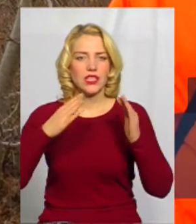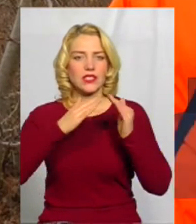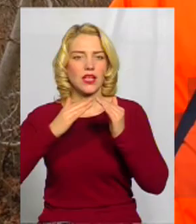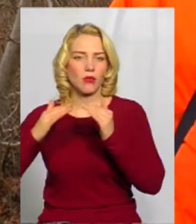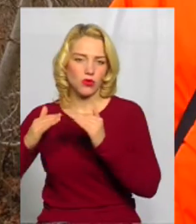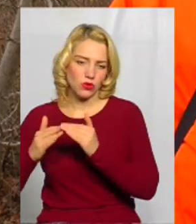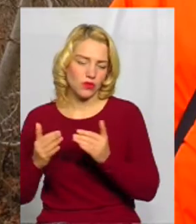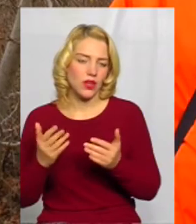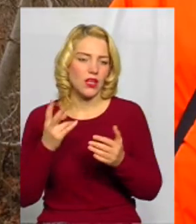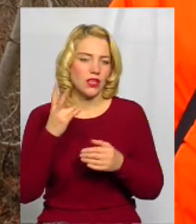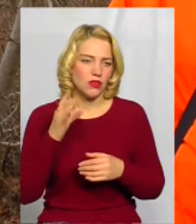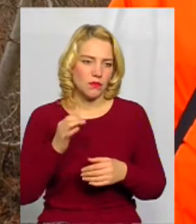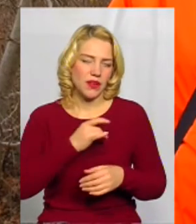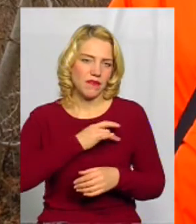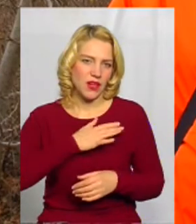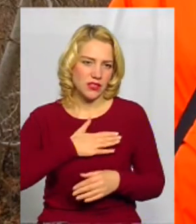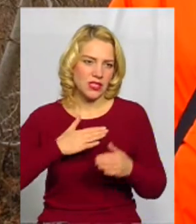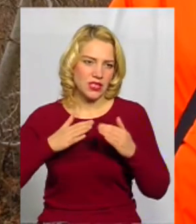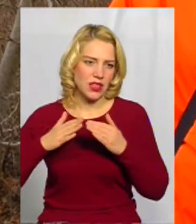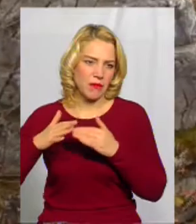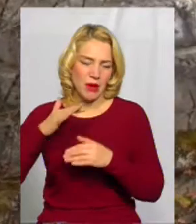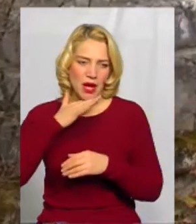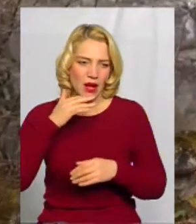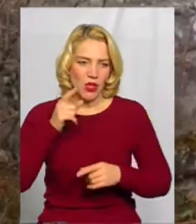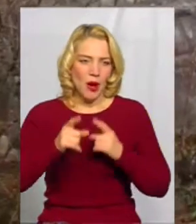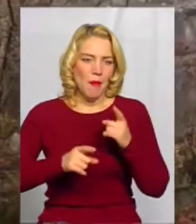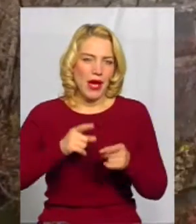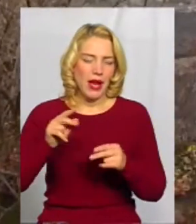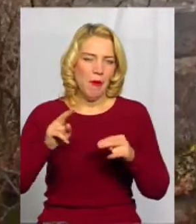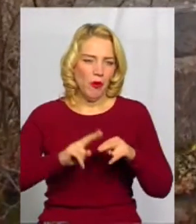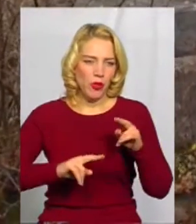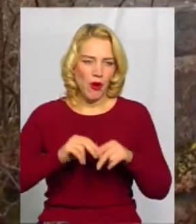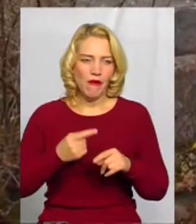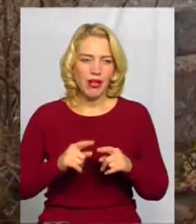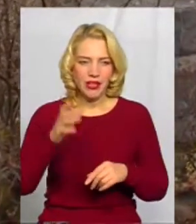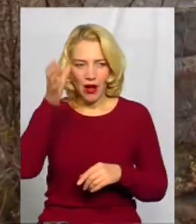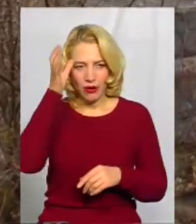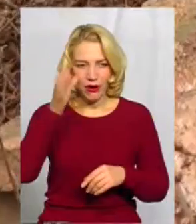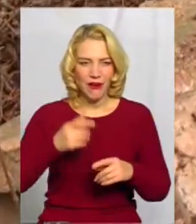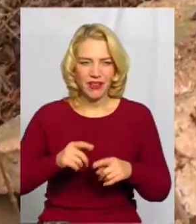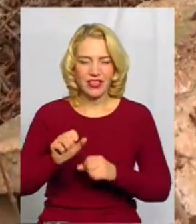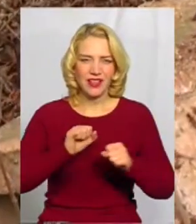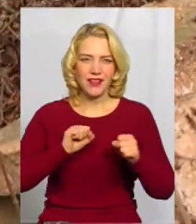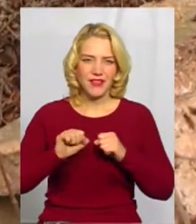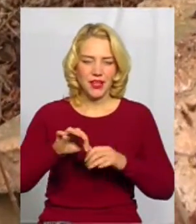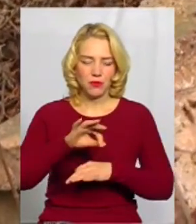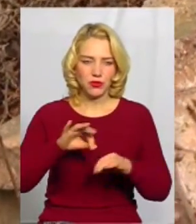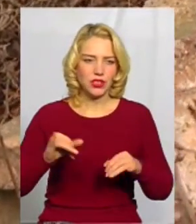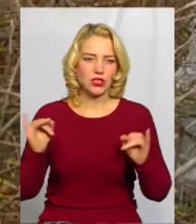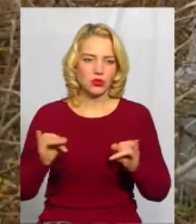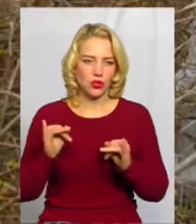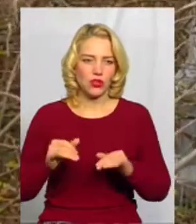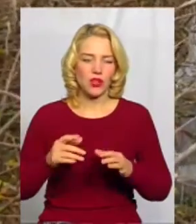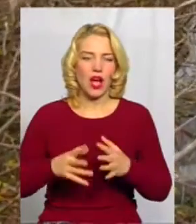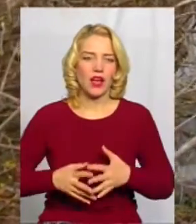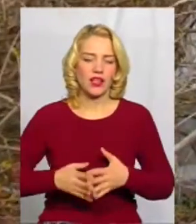приватні садиби дуже багато перебудовані. Науковий керівник проєкту Людмила Томілович каже, що історико-архітектурний опорний